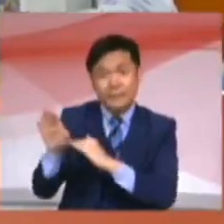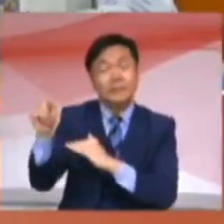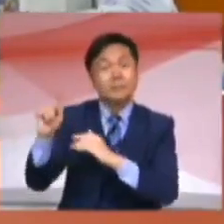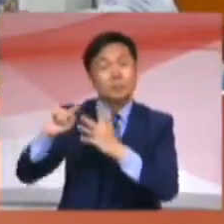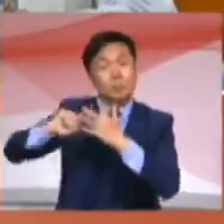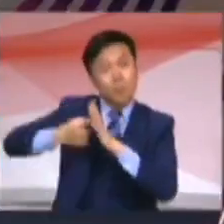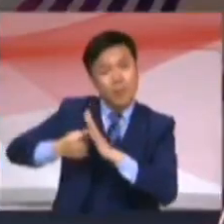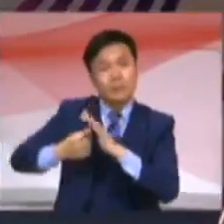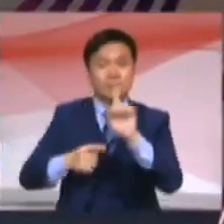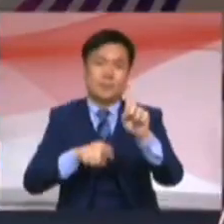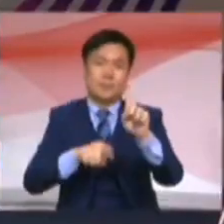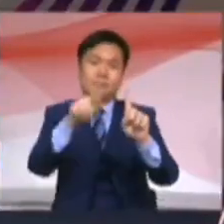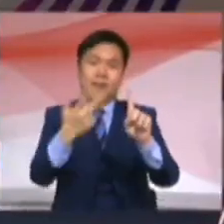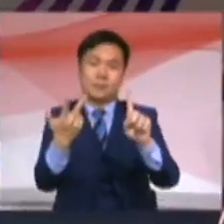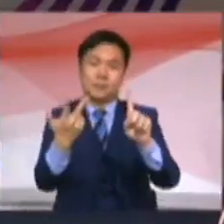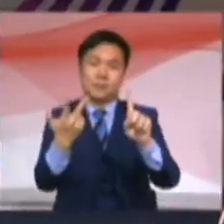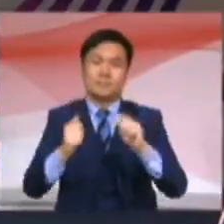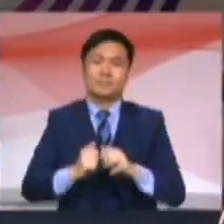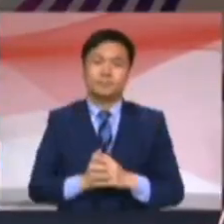Mas.